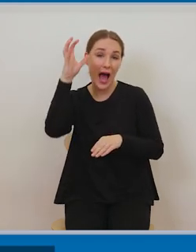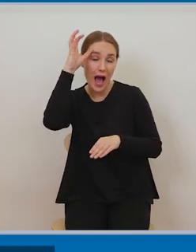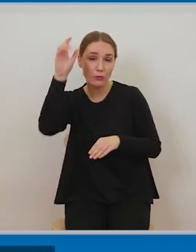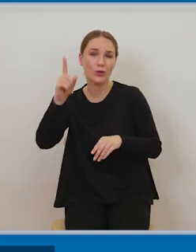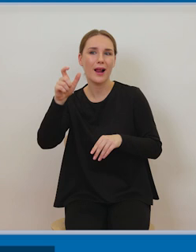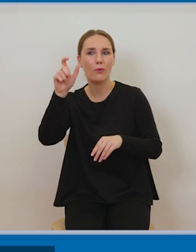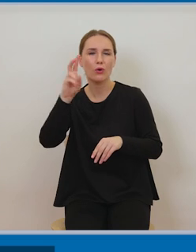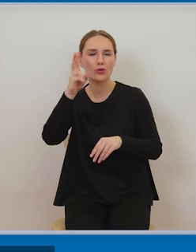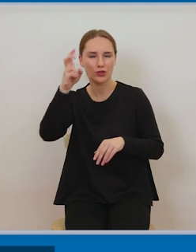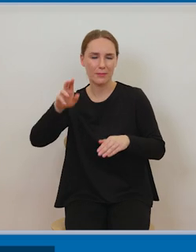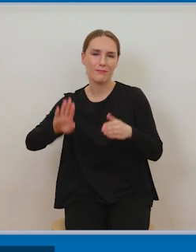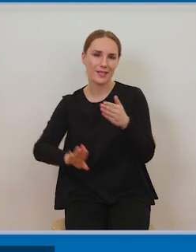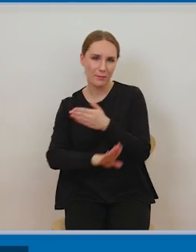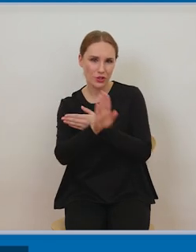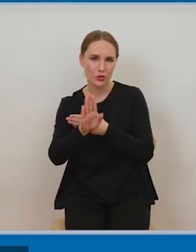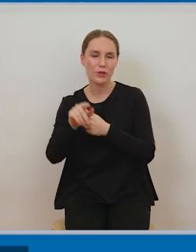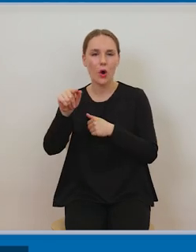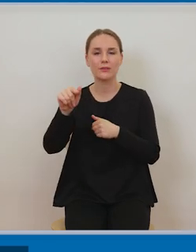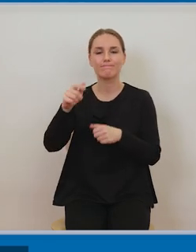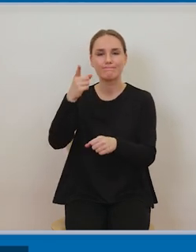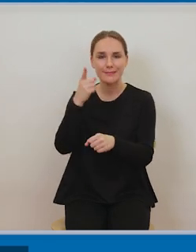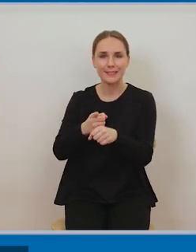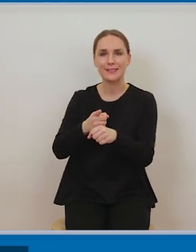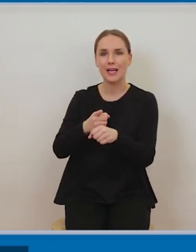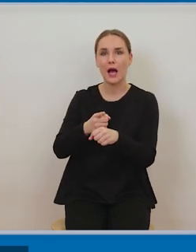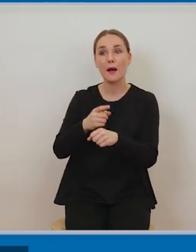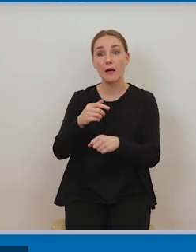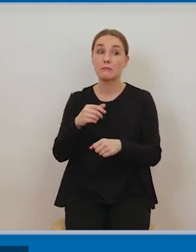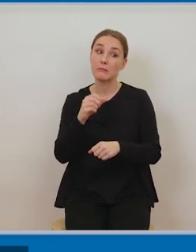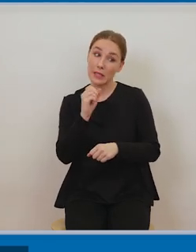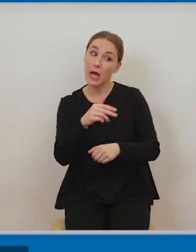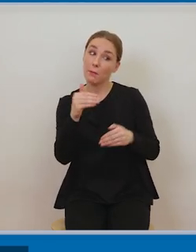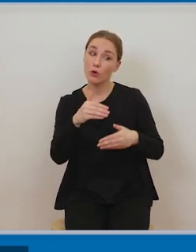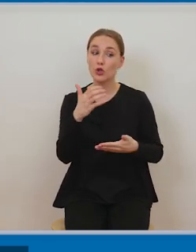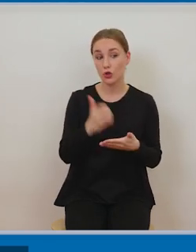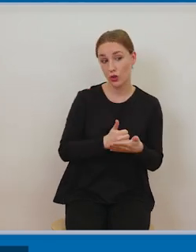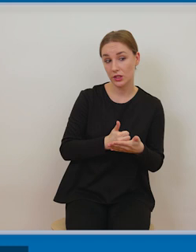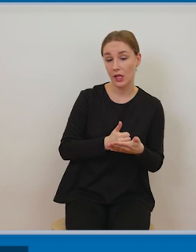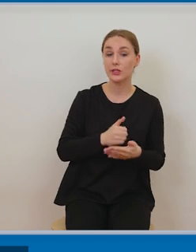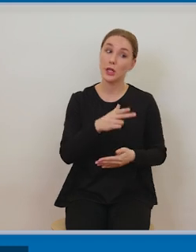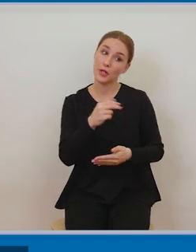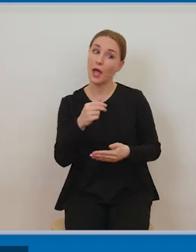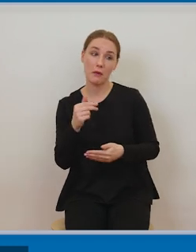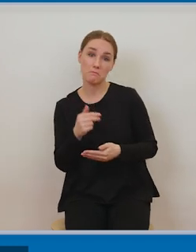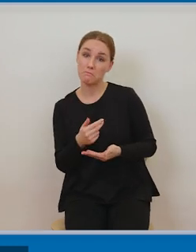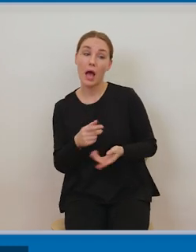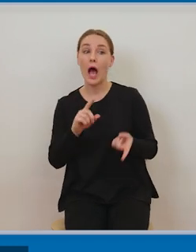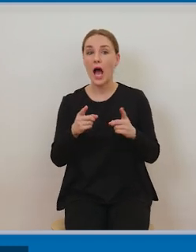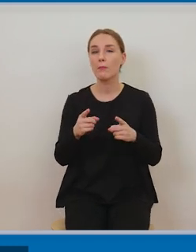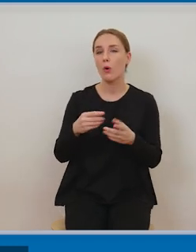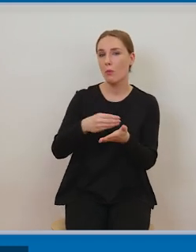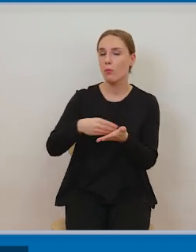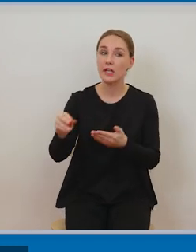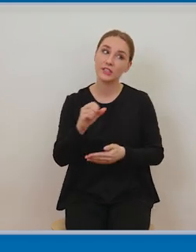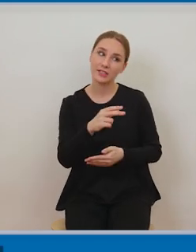nie, czy pobierać wynagrodzenie, czy nie. W tym zakresie ustawodawca, regulując pewne sytuacje w